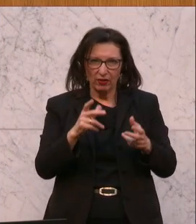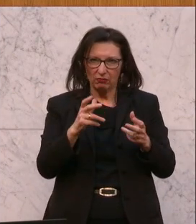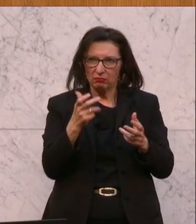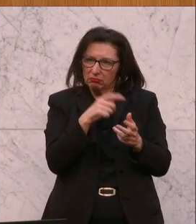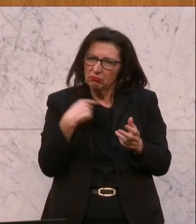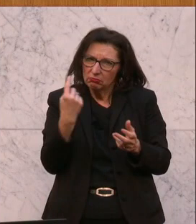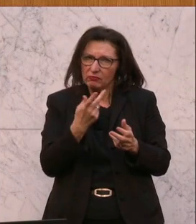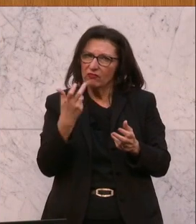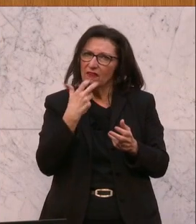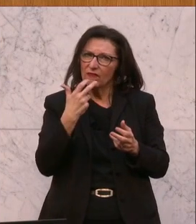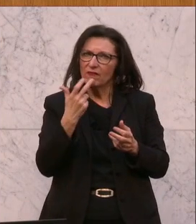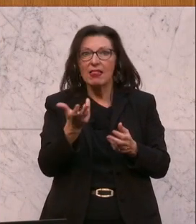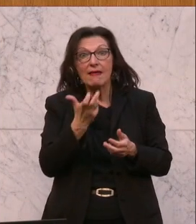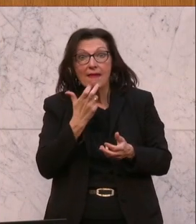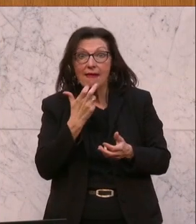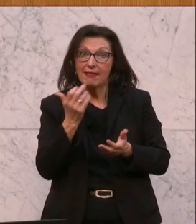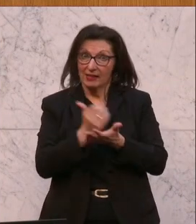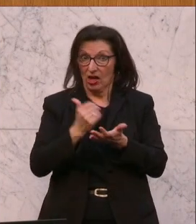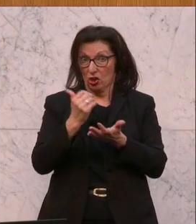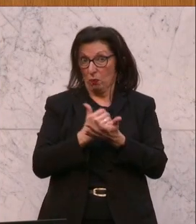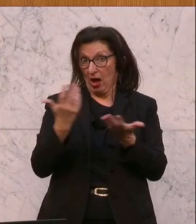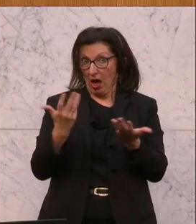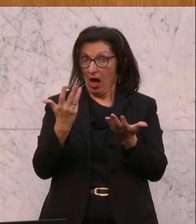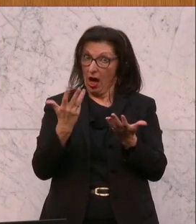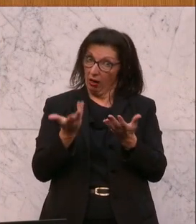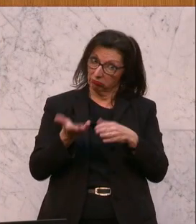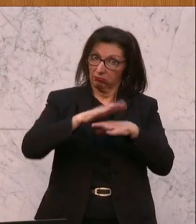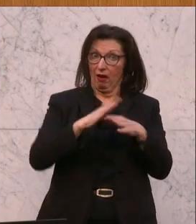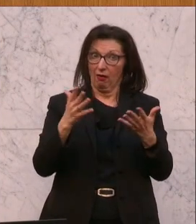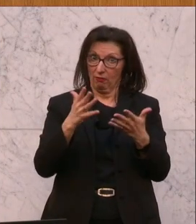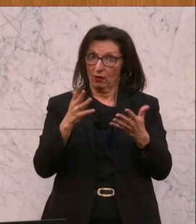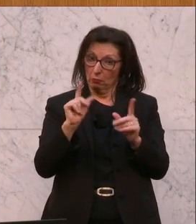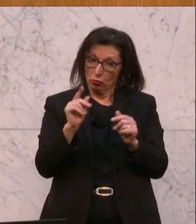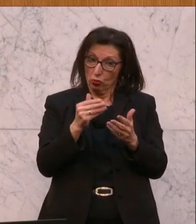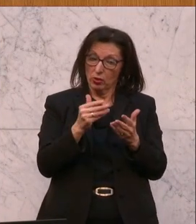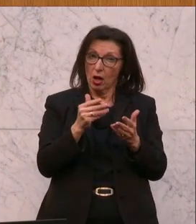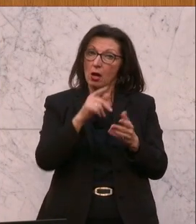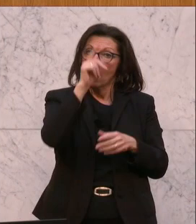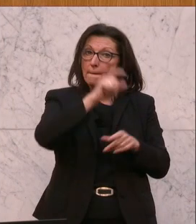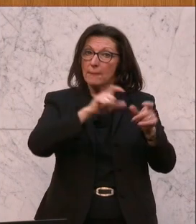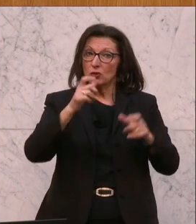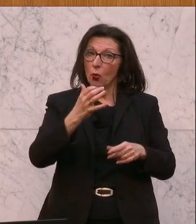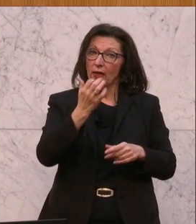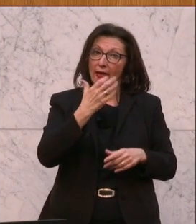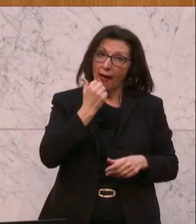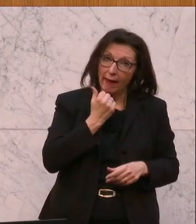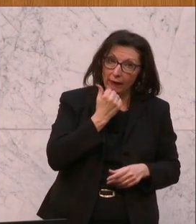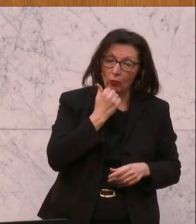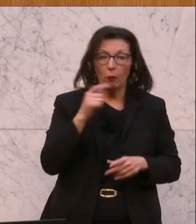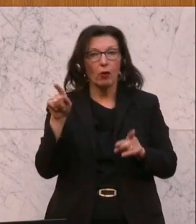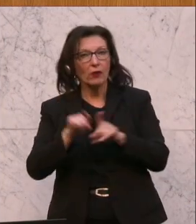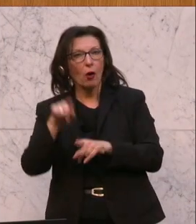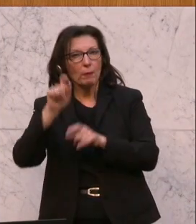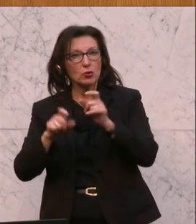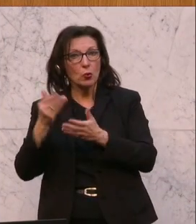zu leisten. Davon hätten sowohl die Mieter als auch die Vermieter profitiert. Und